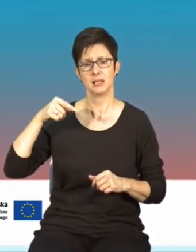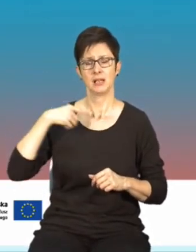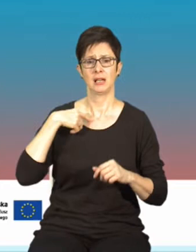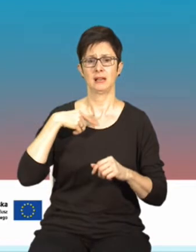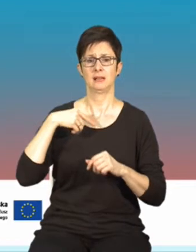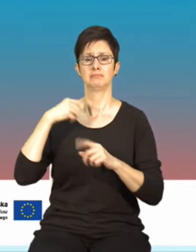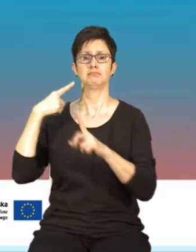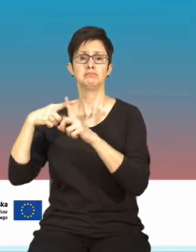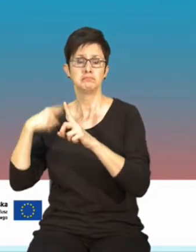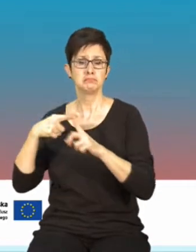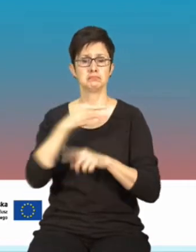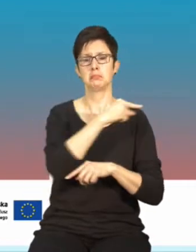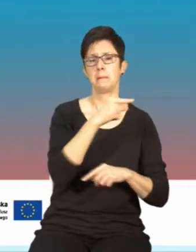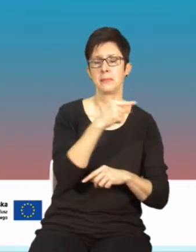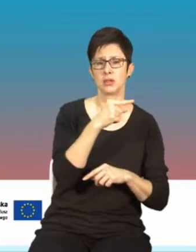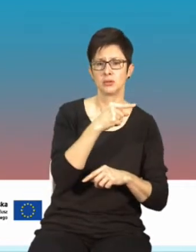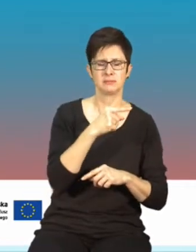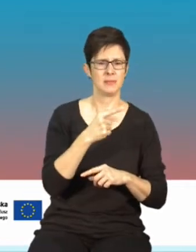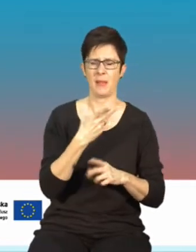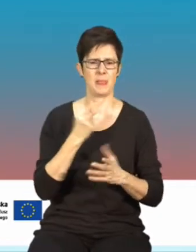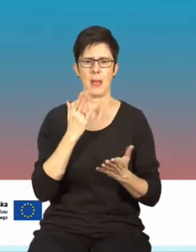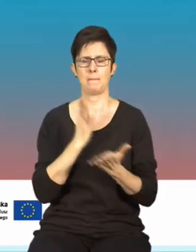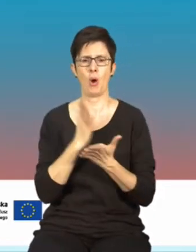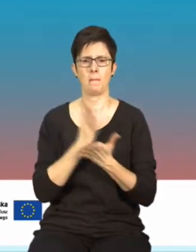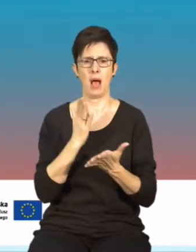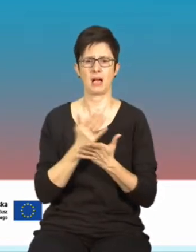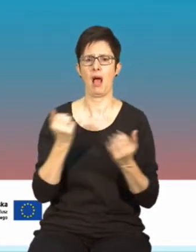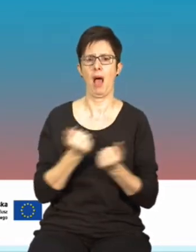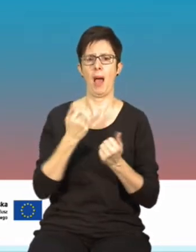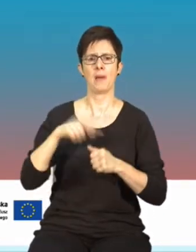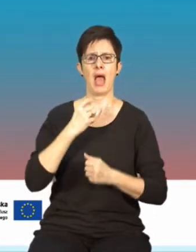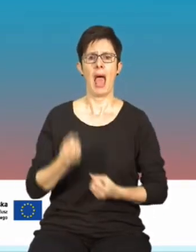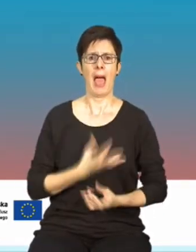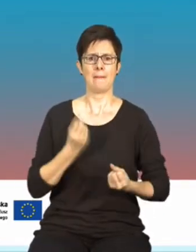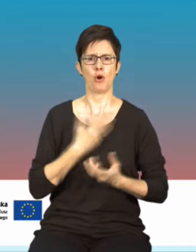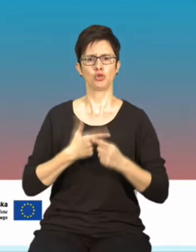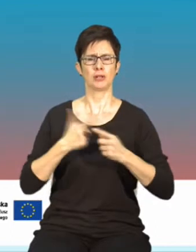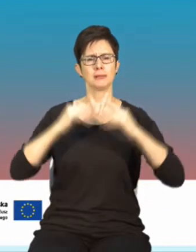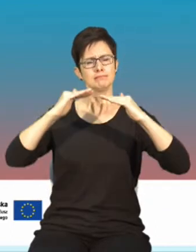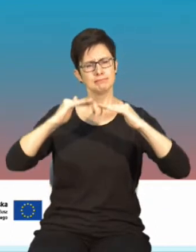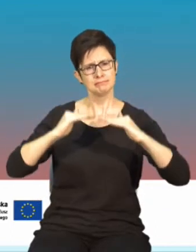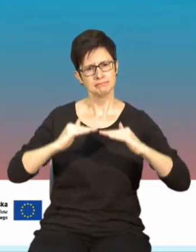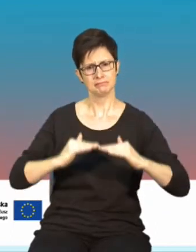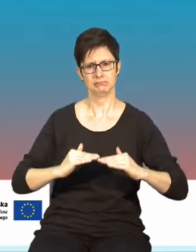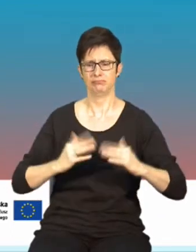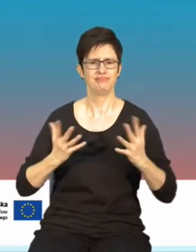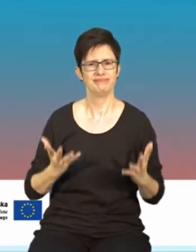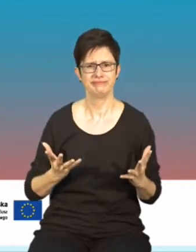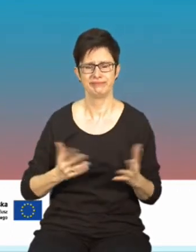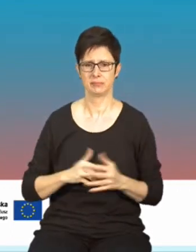przeciw jakby tutaj nie pomaga w tym, żeby te emocje studzić i żeby ta temperatura tej dyskusji spadała.